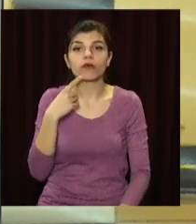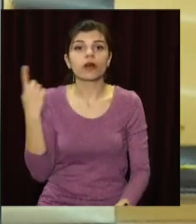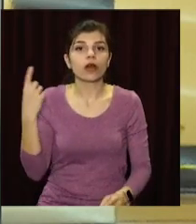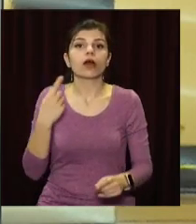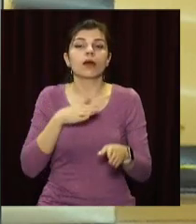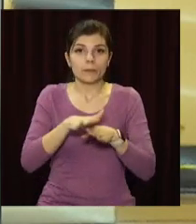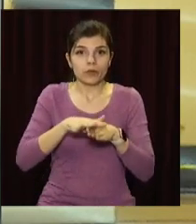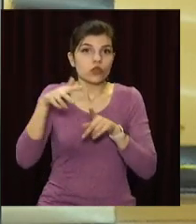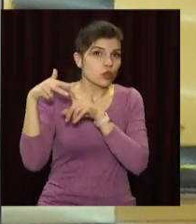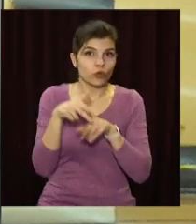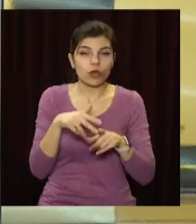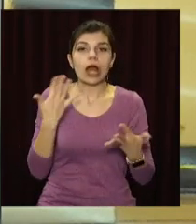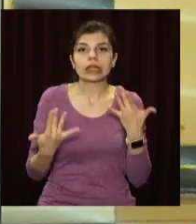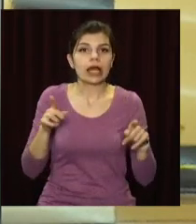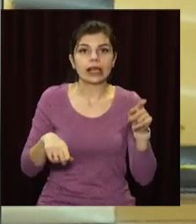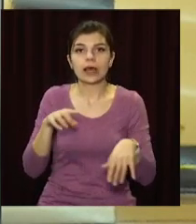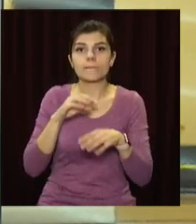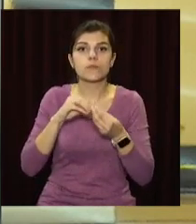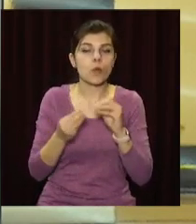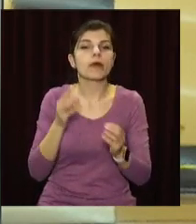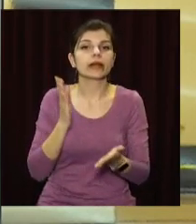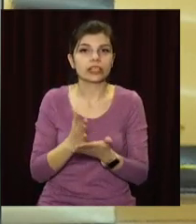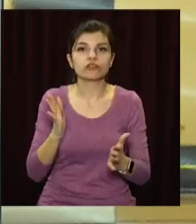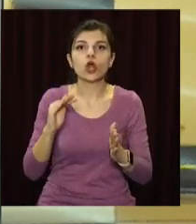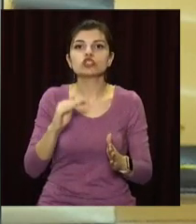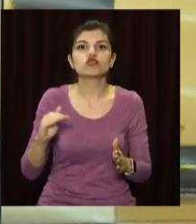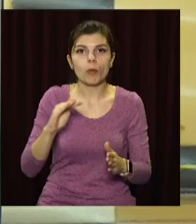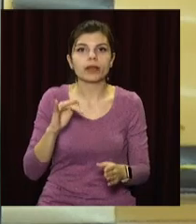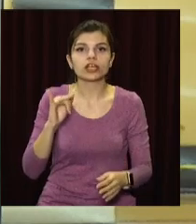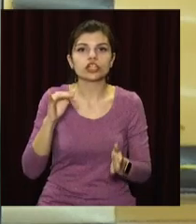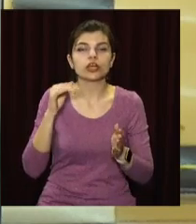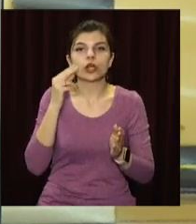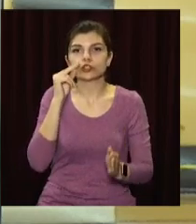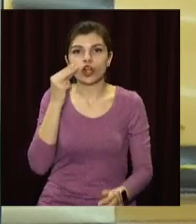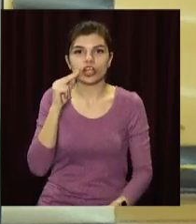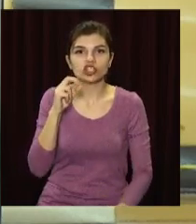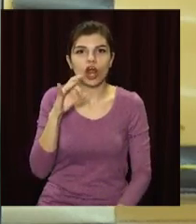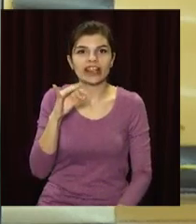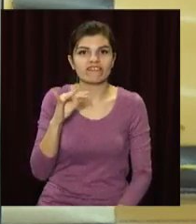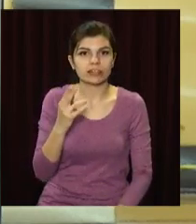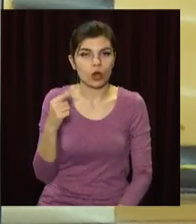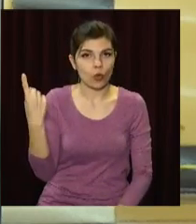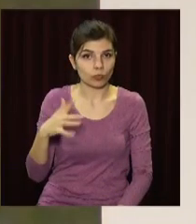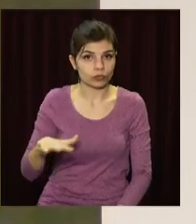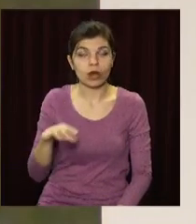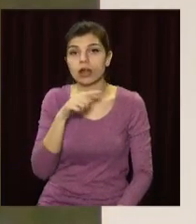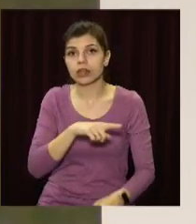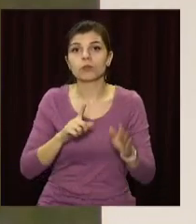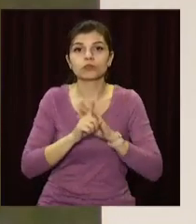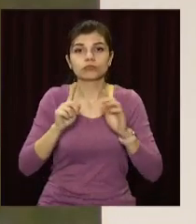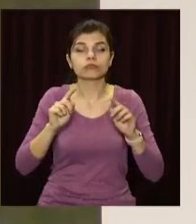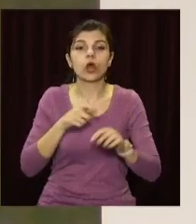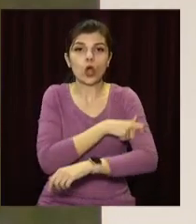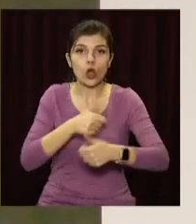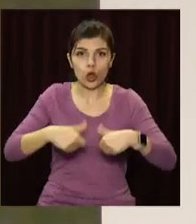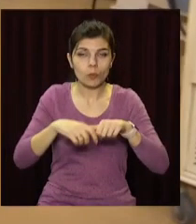справляється з навантаженнями. Деякі проблеми є хіба що в Житомирській та Чернівецькій областях, тому там створили комісію, яка